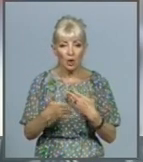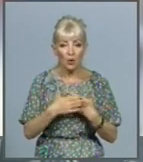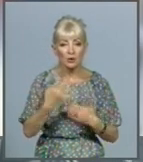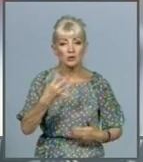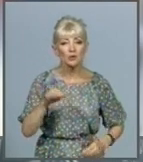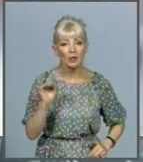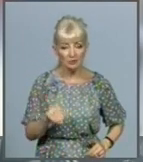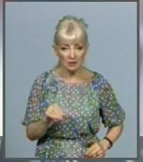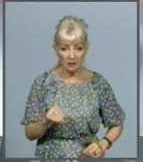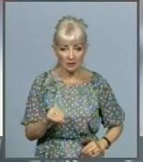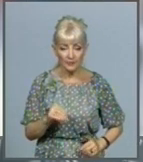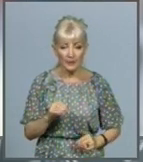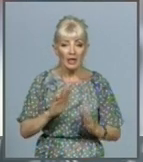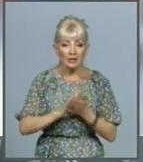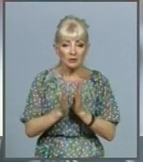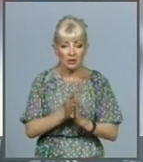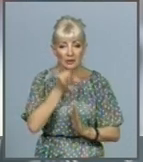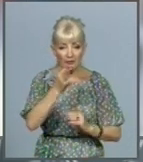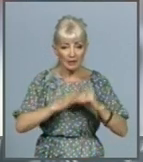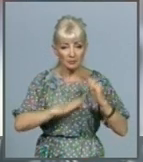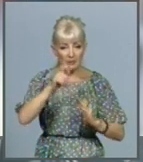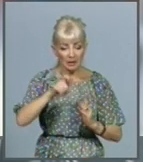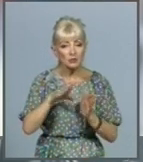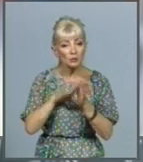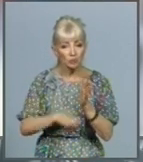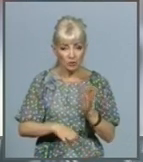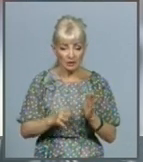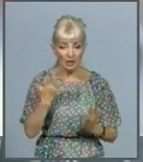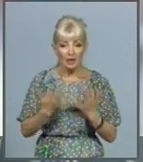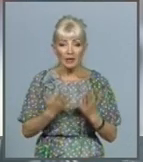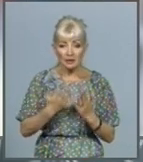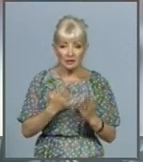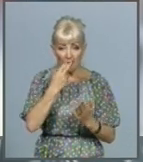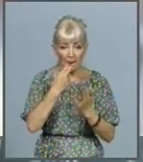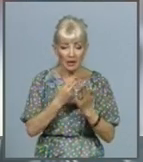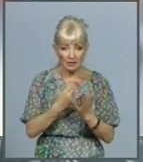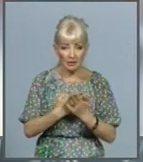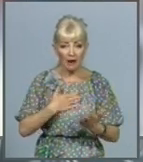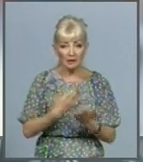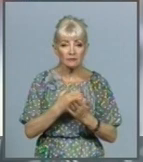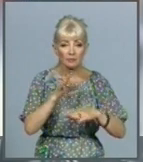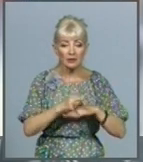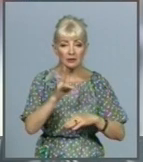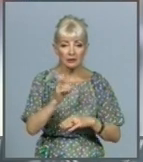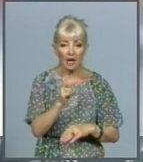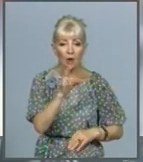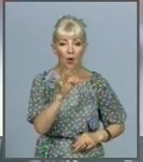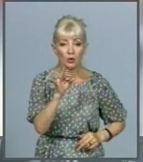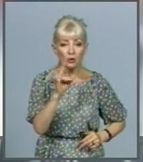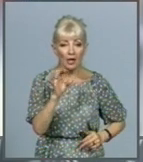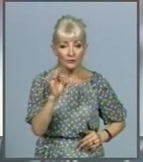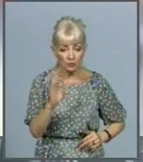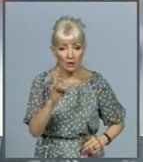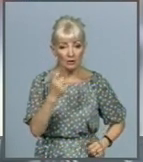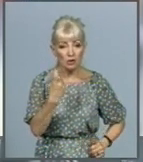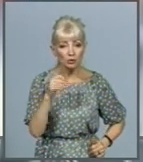Ситуація, кажуть фахівці, погіршується. Якщо показник активних хворих на коронавірус на 100 тисяч населення ще